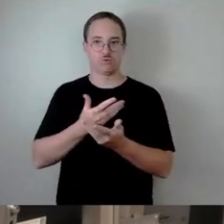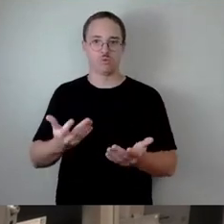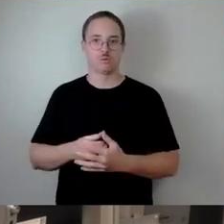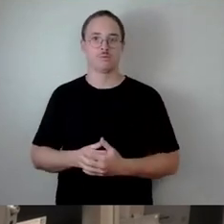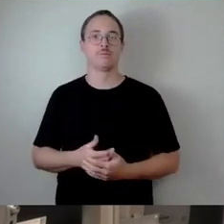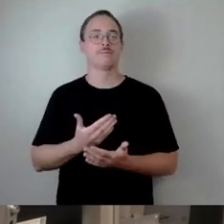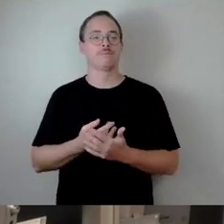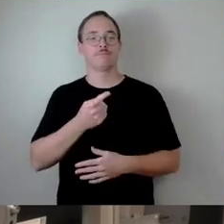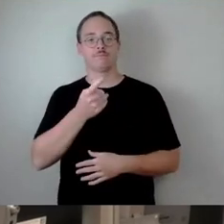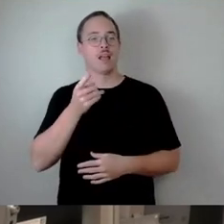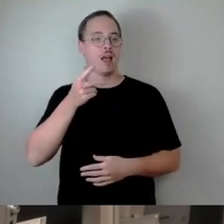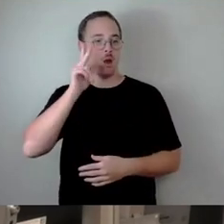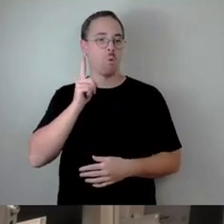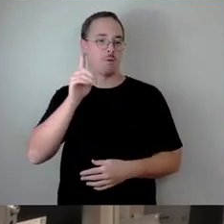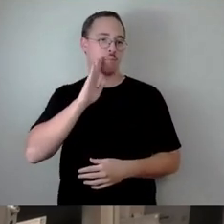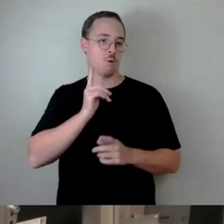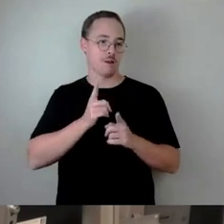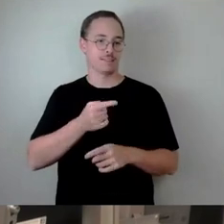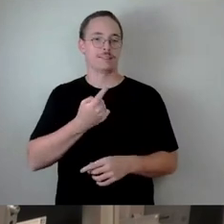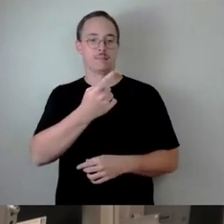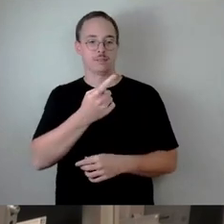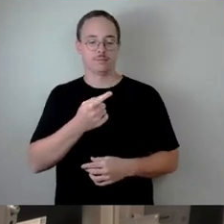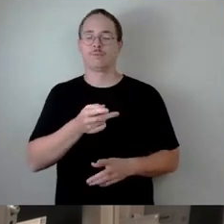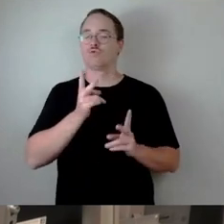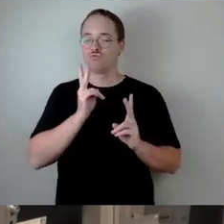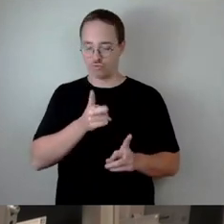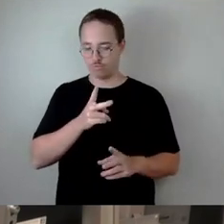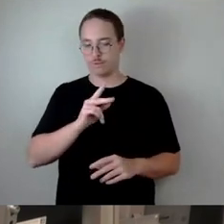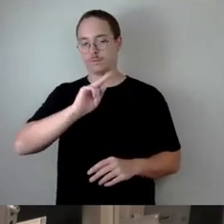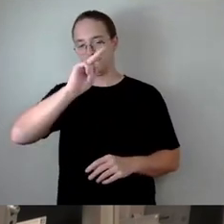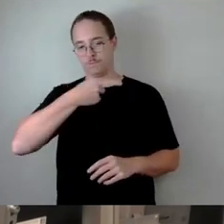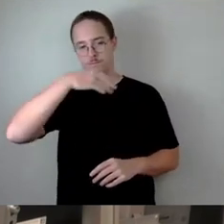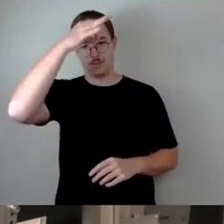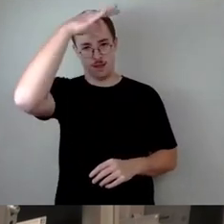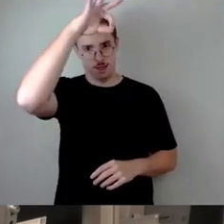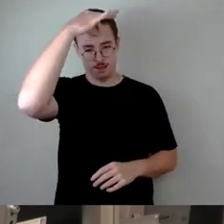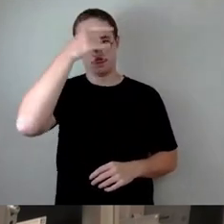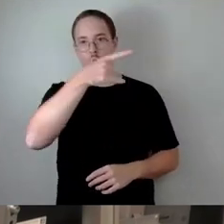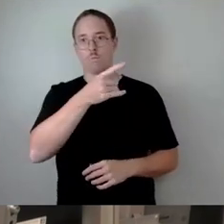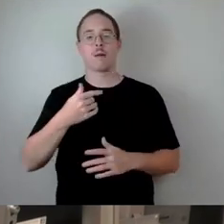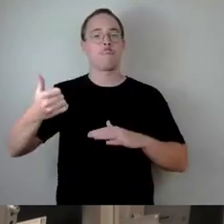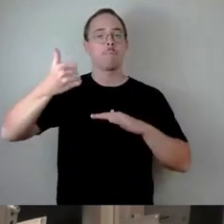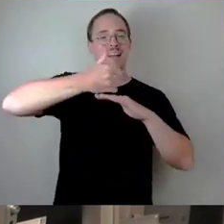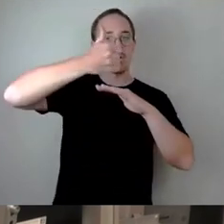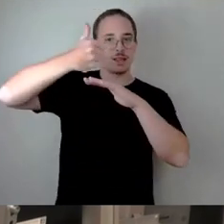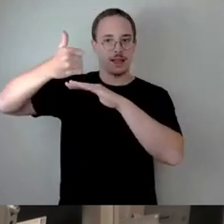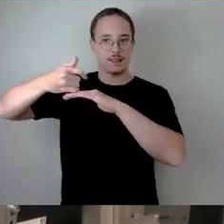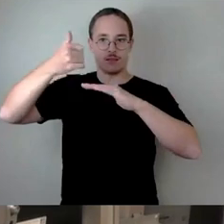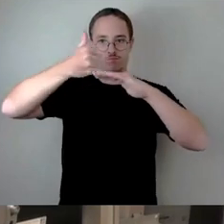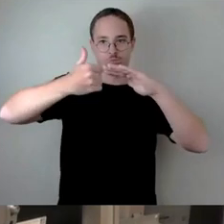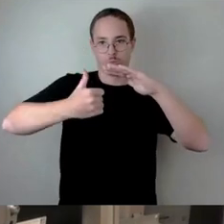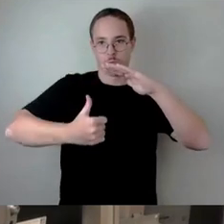recht. Er hat nämlich gesagt, er möchte über die Prioritätensetzung sprechen. Darüber muss im Haushalt gesprochen werden. Dann lassen Sie uns aber dann auch wirklich über die